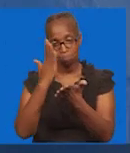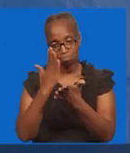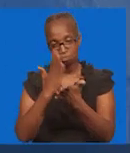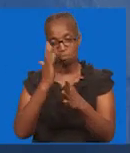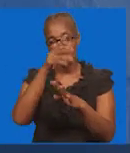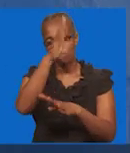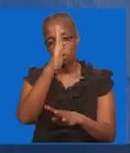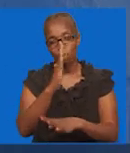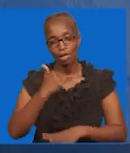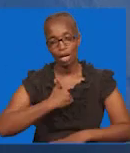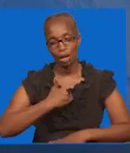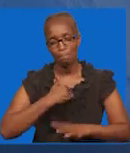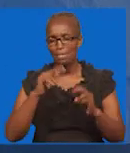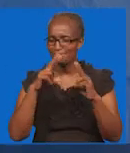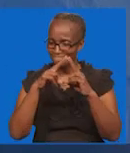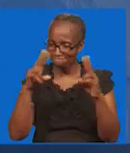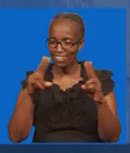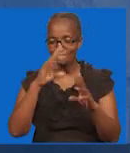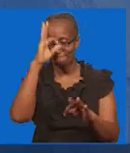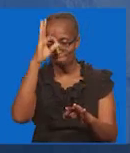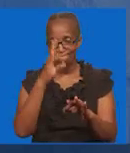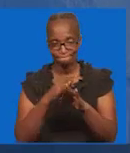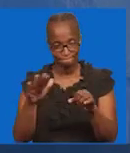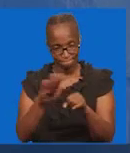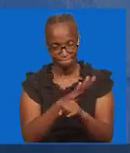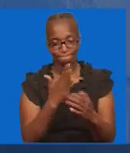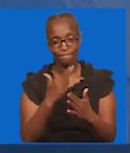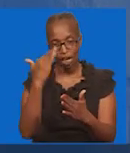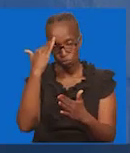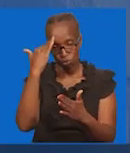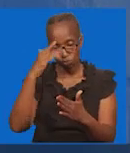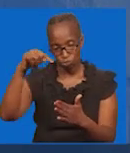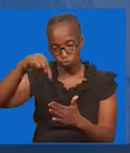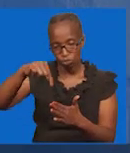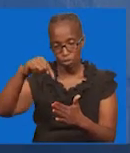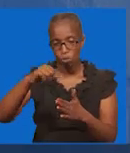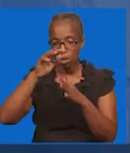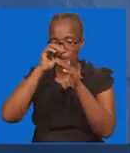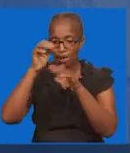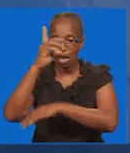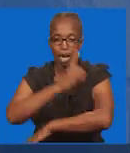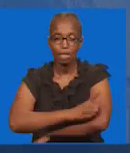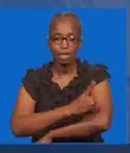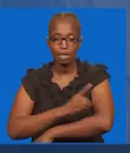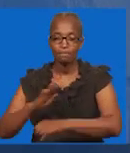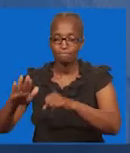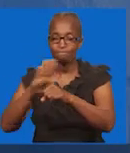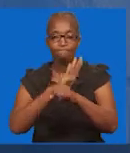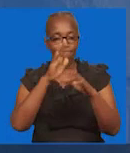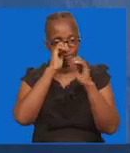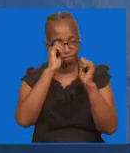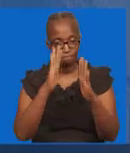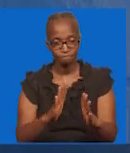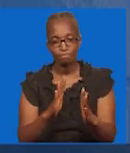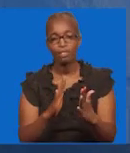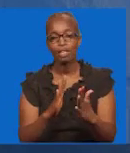Mungu amekua maminifu kwako na umeona siku ya juma apili Na ninajua nitakuwa baraka kwako Leo,